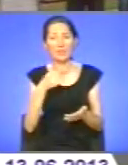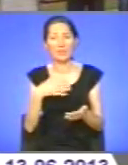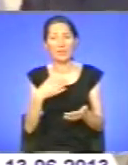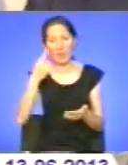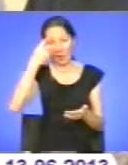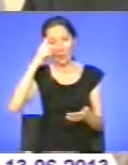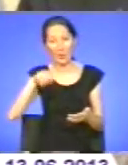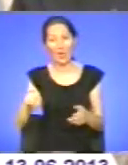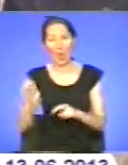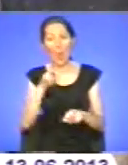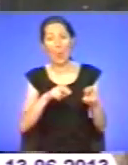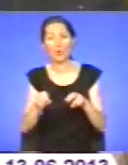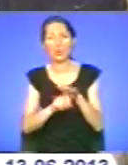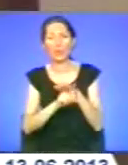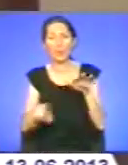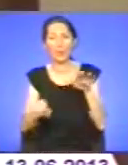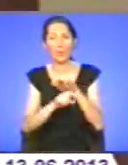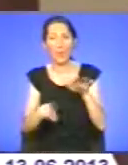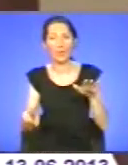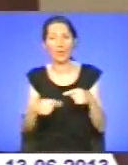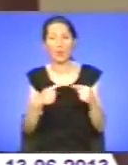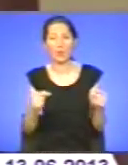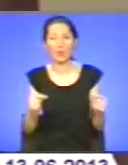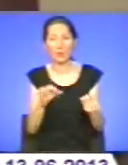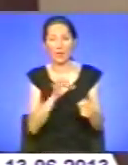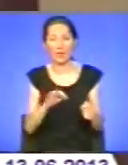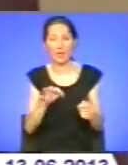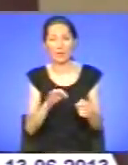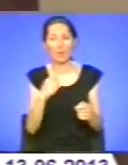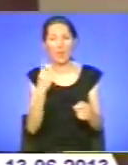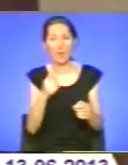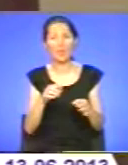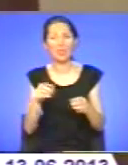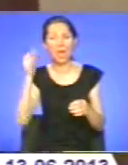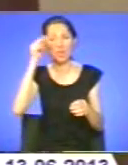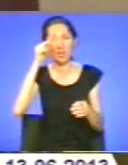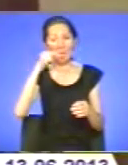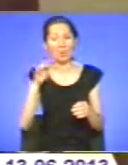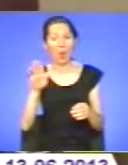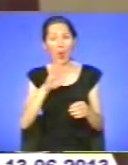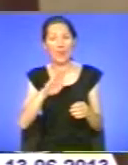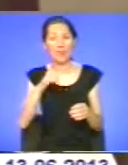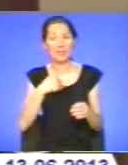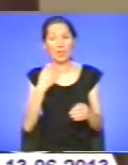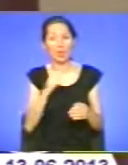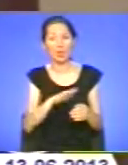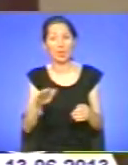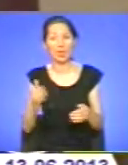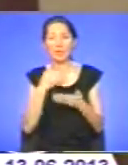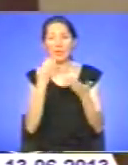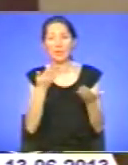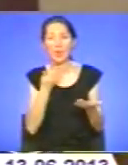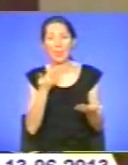у пошуку вибухових предметів. Якщо на перших своїх заняттях ще у вересні минулого року я до дітей зверталася і опитувала,